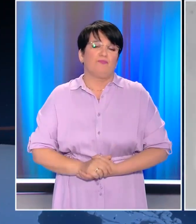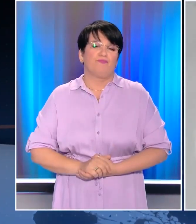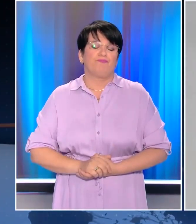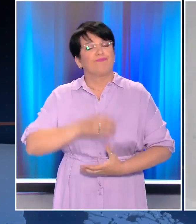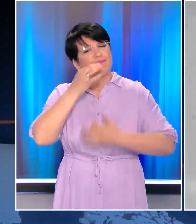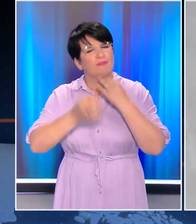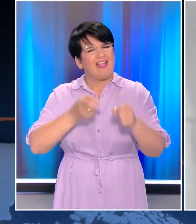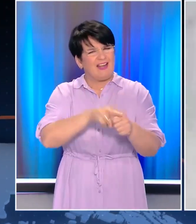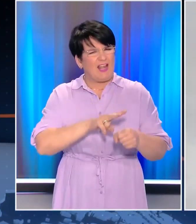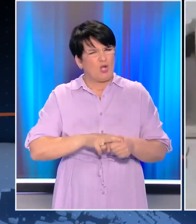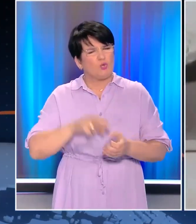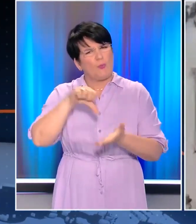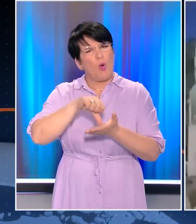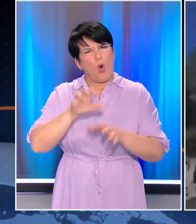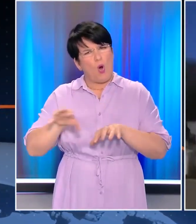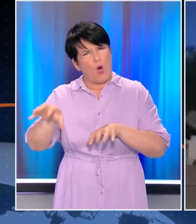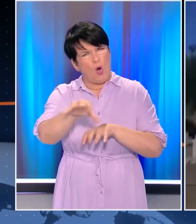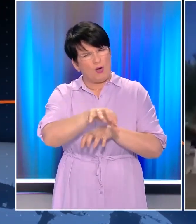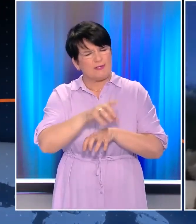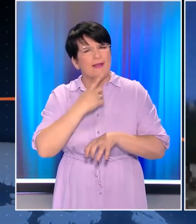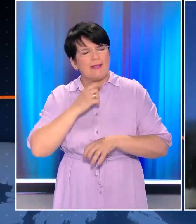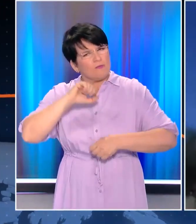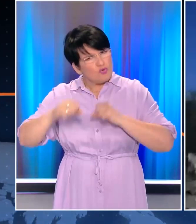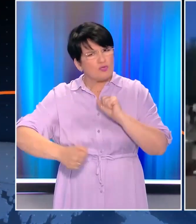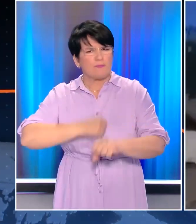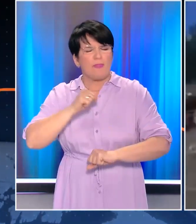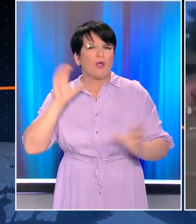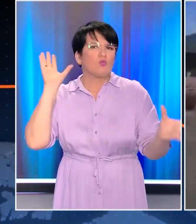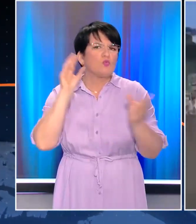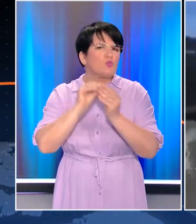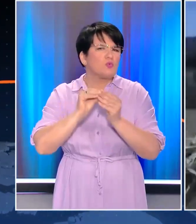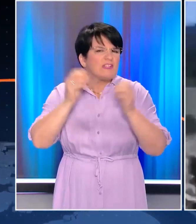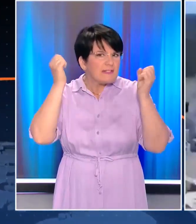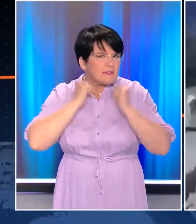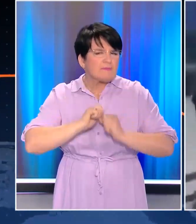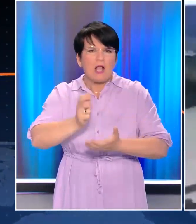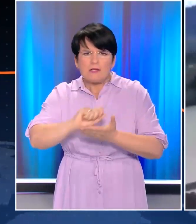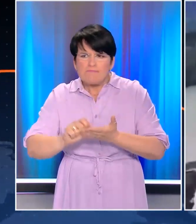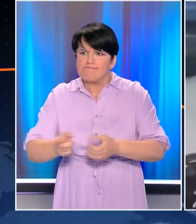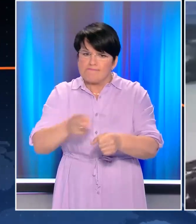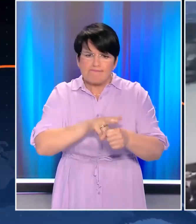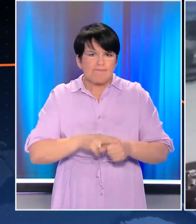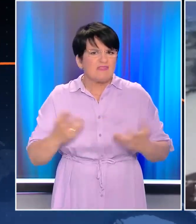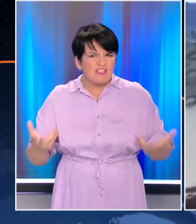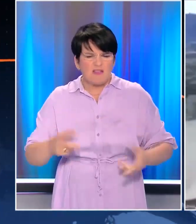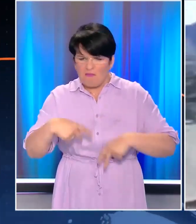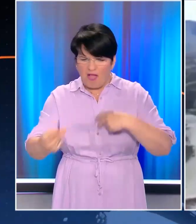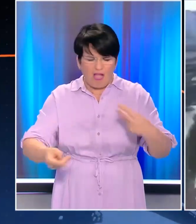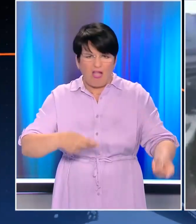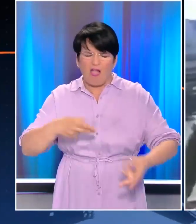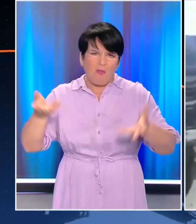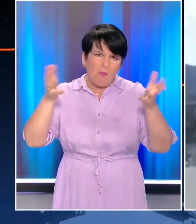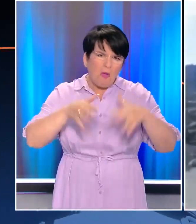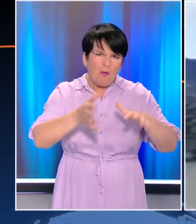Αναφορές για νεκρούς υπάρχουν και σε γειτονικές πόλεις όσο οι αρχές προσπαθούν να αποτιμήσουν τις ζημιές και να καταγράψουν τα θύματα. Σόρια ανακαλύπτονται